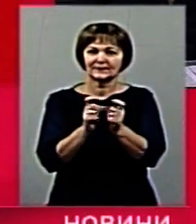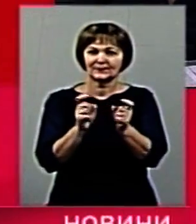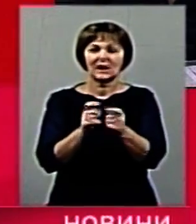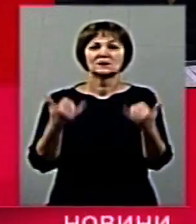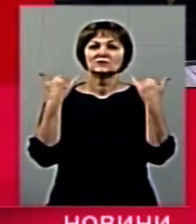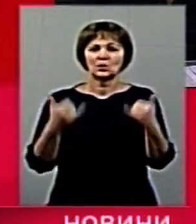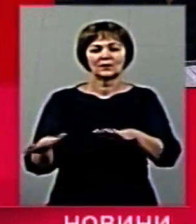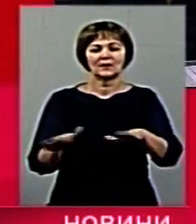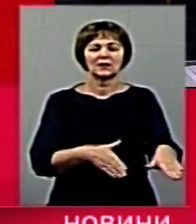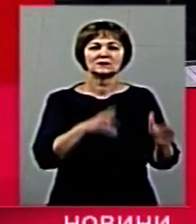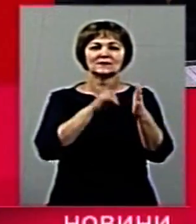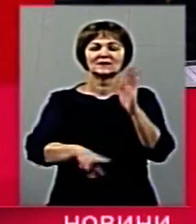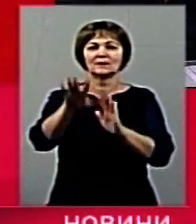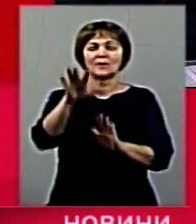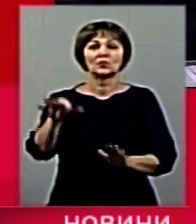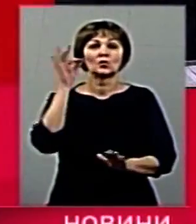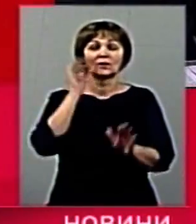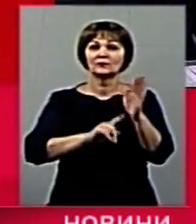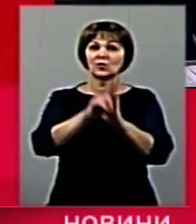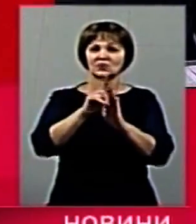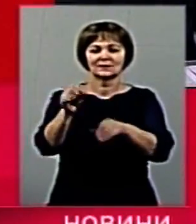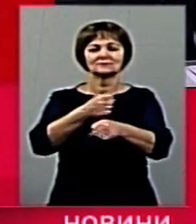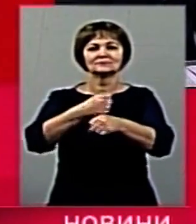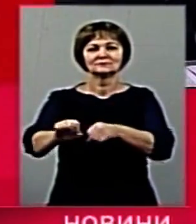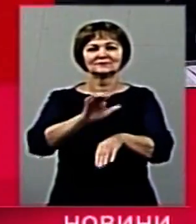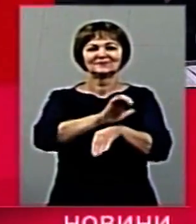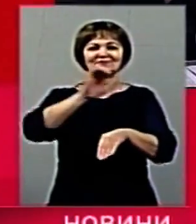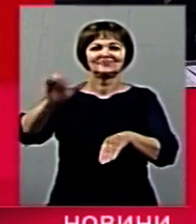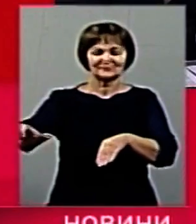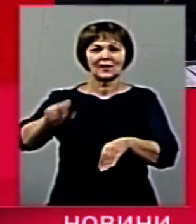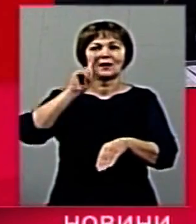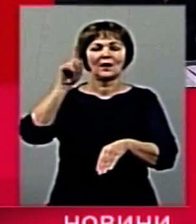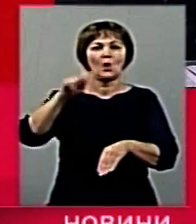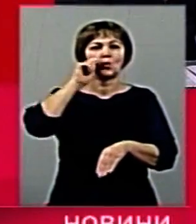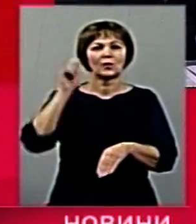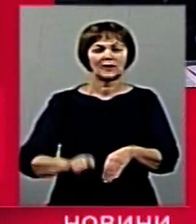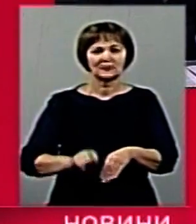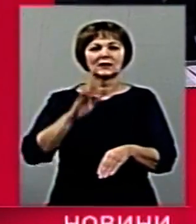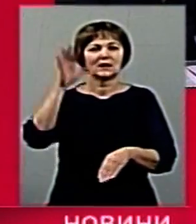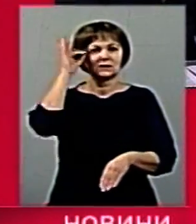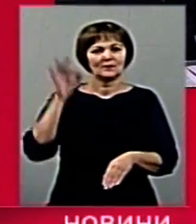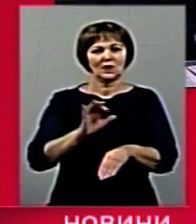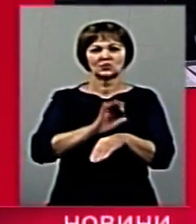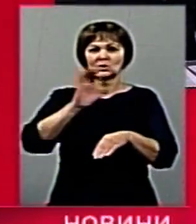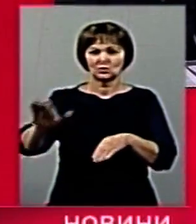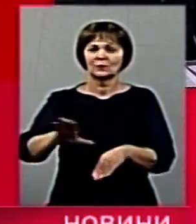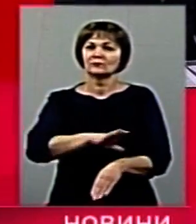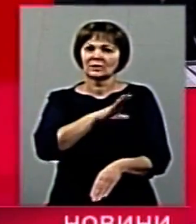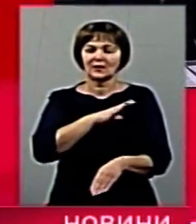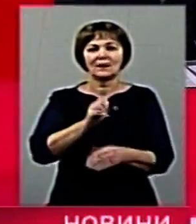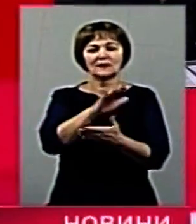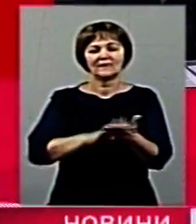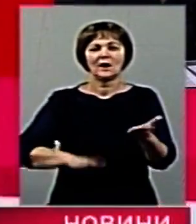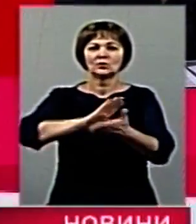Сьогодні минає 75 років від початку примусового вивезення остарбайтерів з України у Німеччину. Тривають